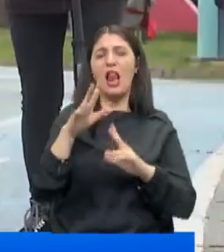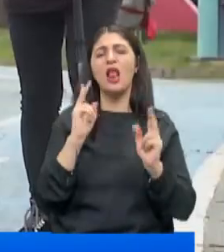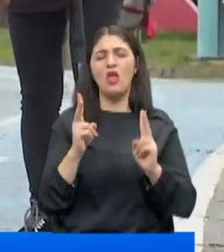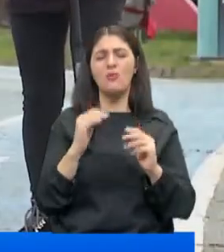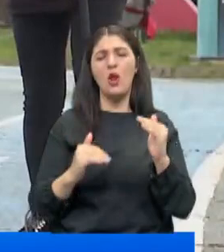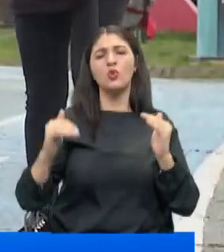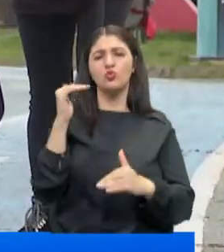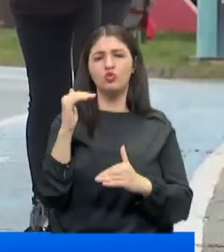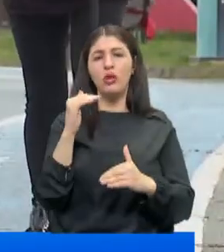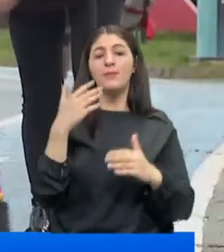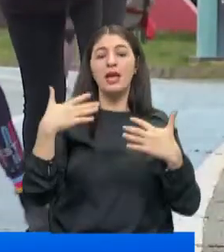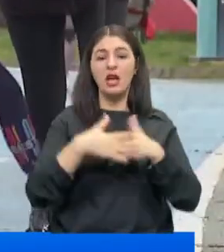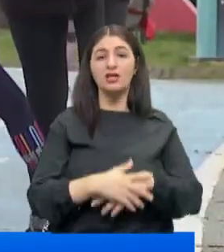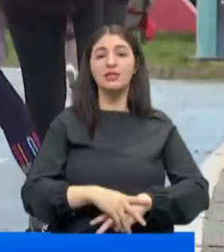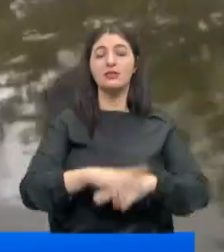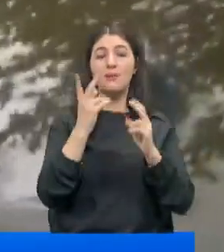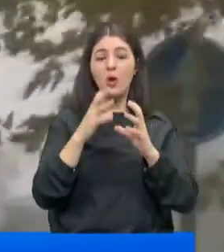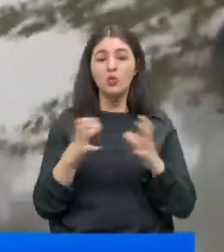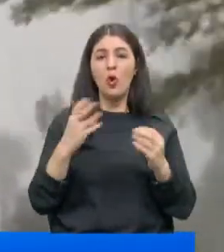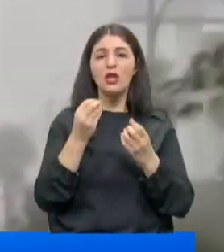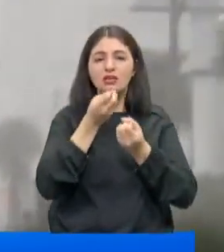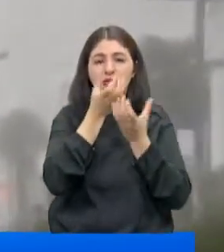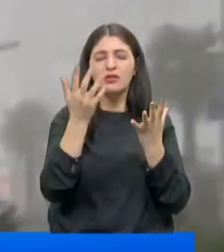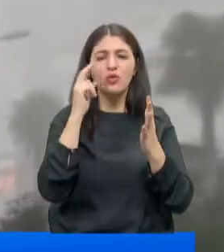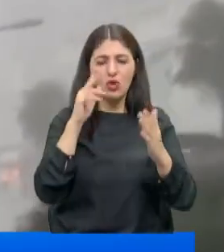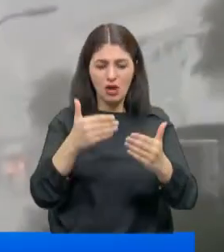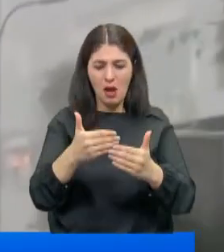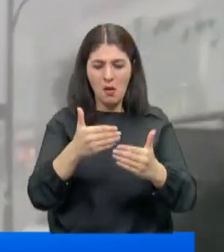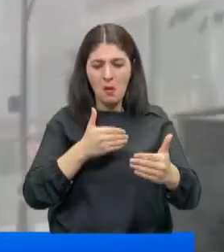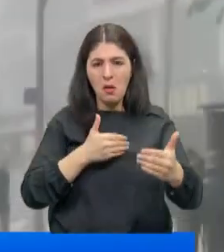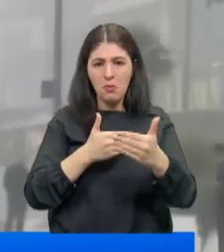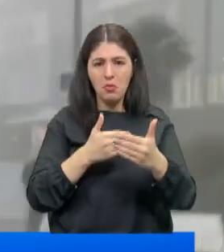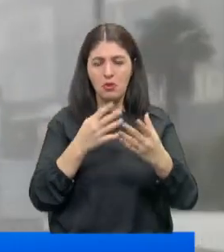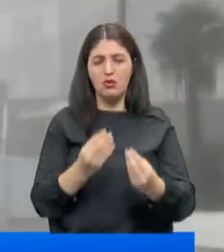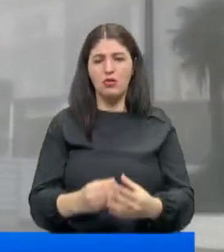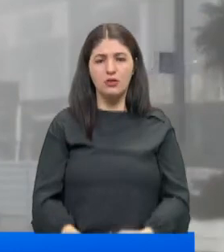normallerin üzerinde. Geceden sabaha yoğunlaşan sis görüş mesafesini düşürüyor.